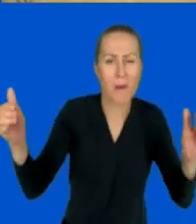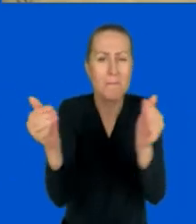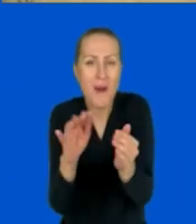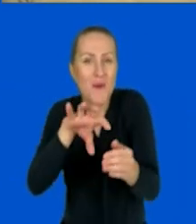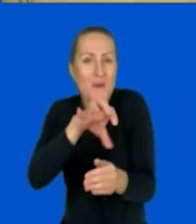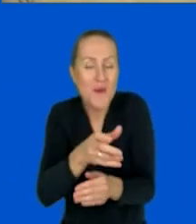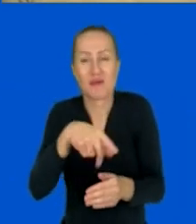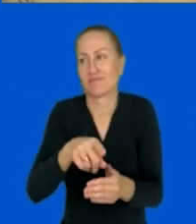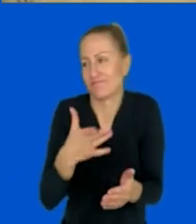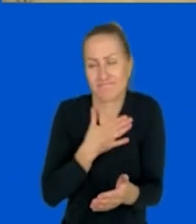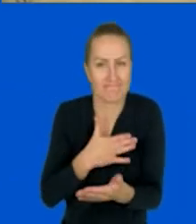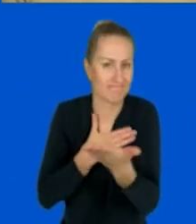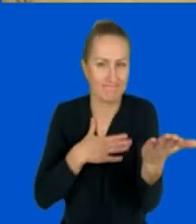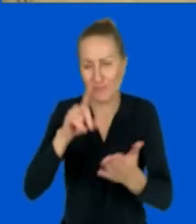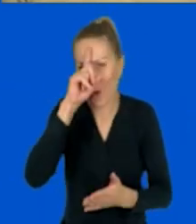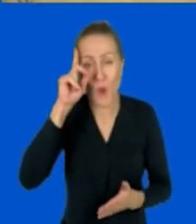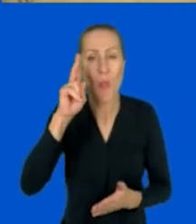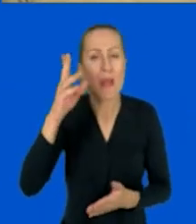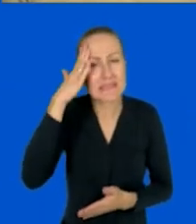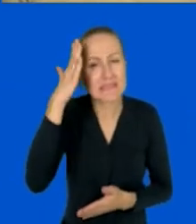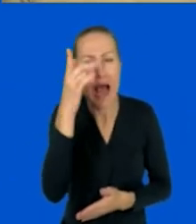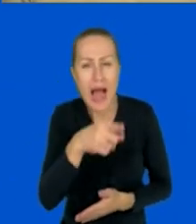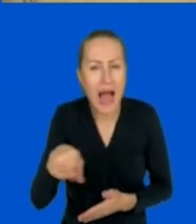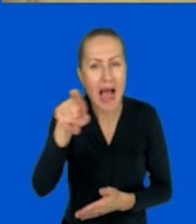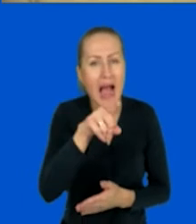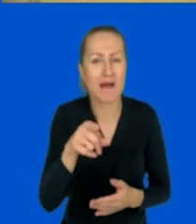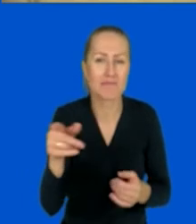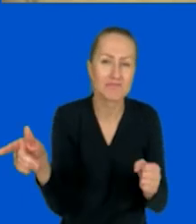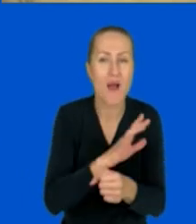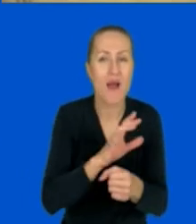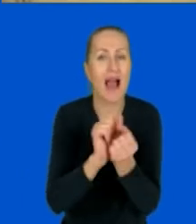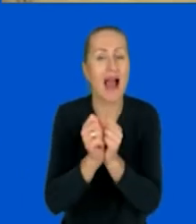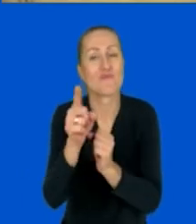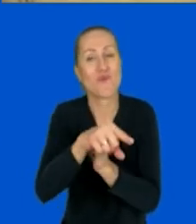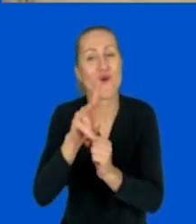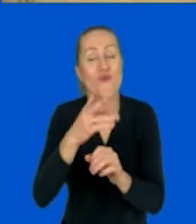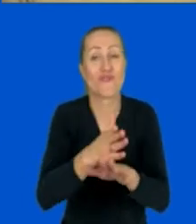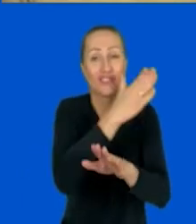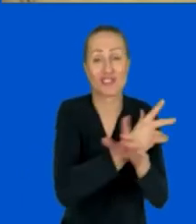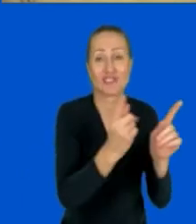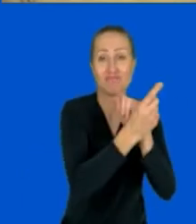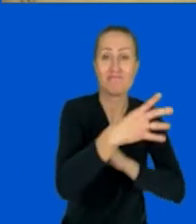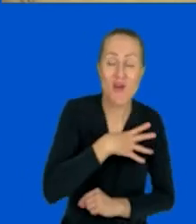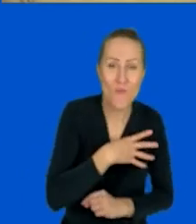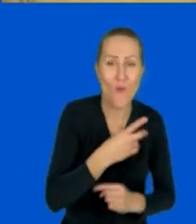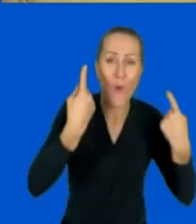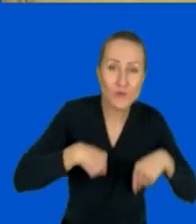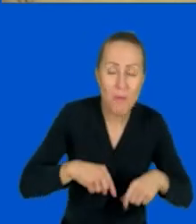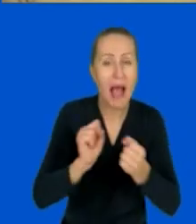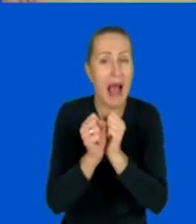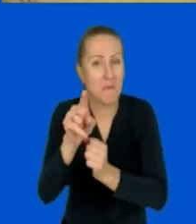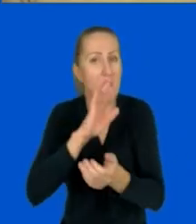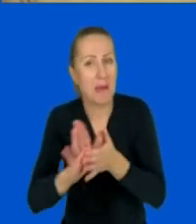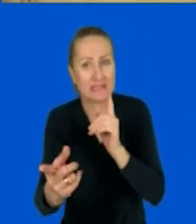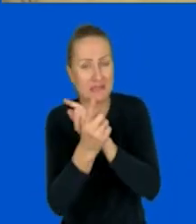Czy są to ludzie, którzy się znają i wcześniej już mieli kontakt ze sobą face to face, czy też nie. Pokażę Wam